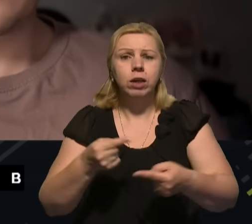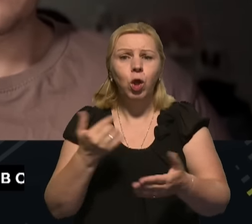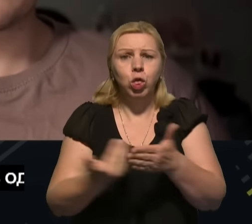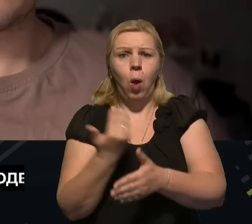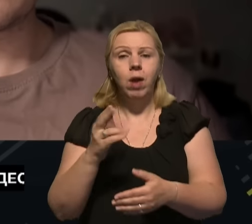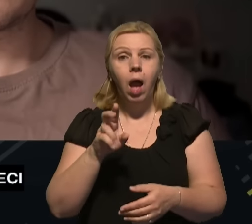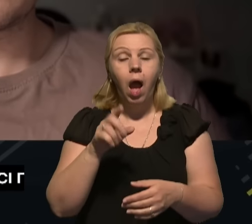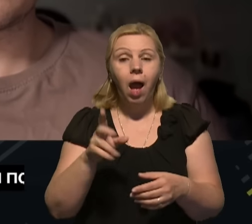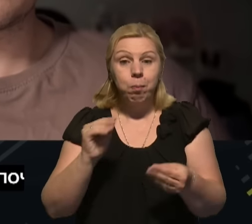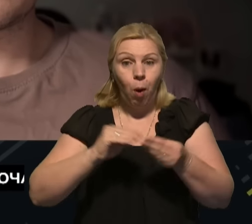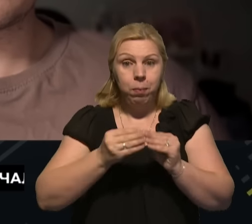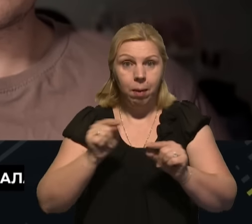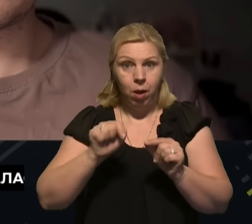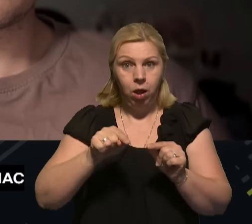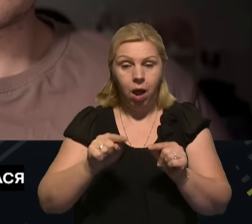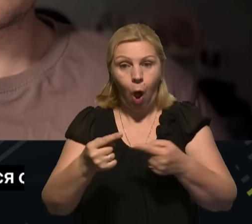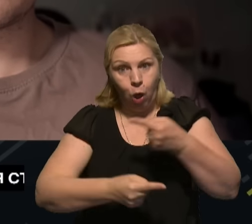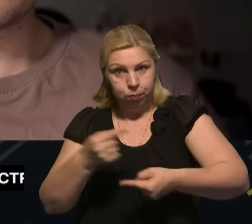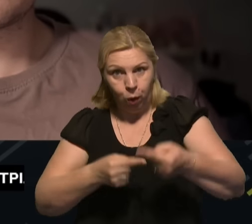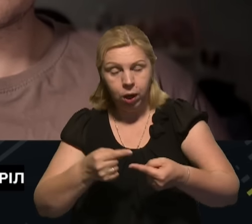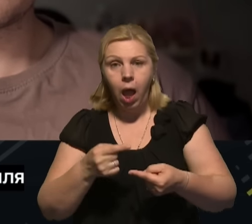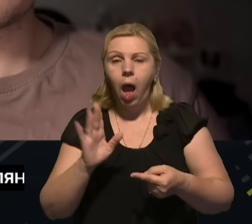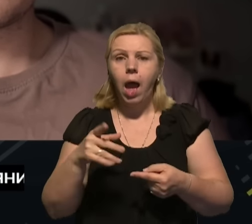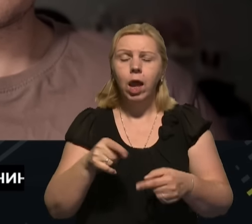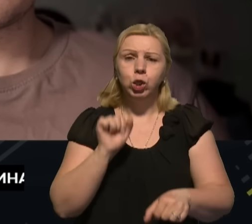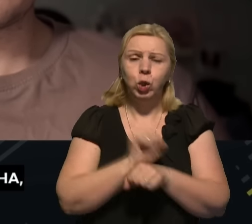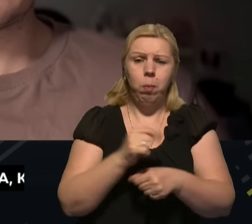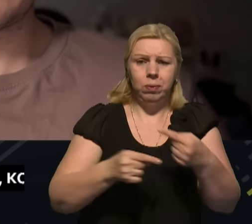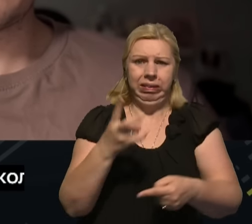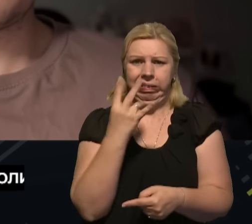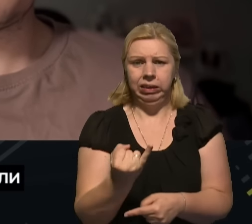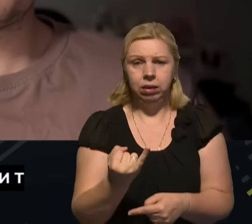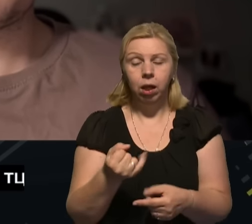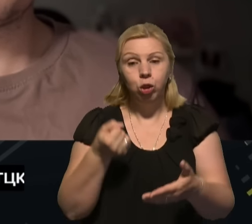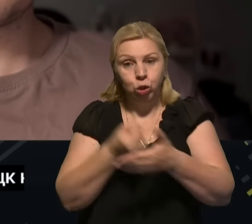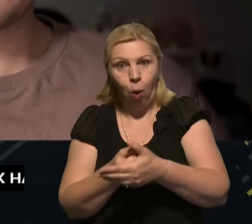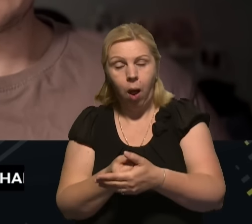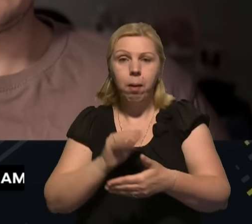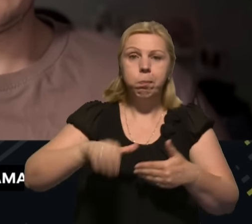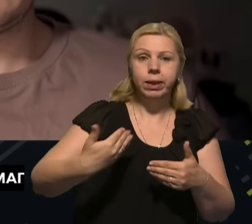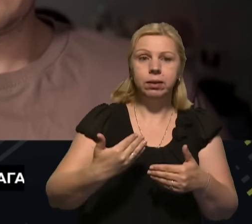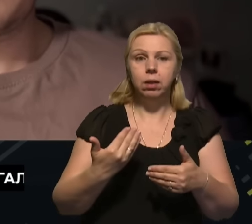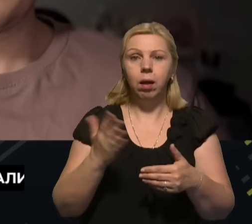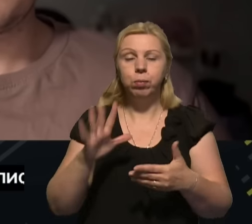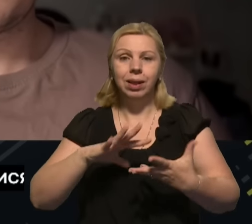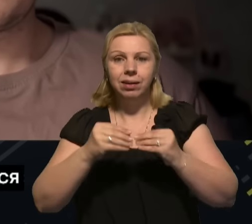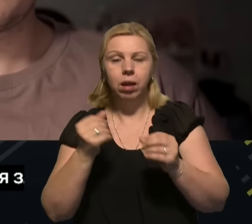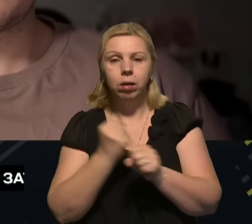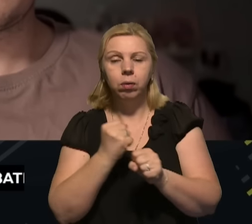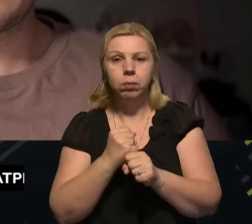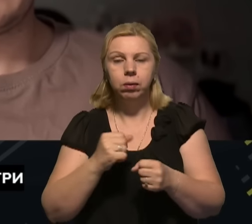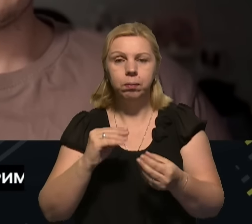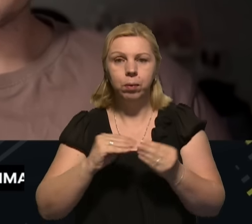збій міг статися, якщо оновити, чи якщо не оновити до оновлення могли бути наслідки роботи програми?